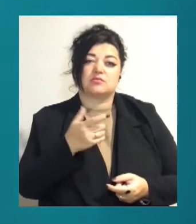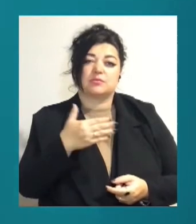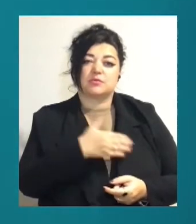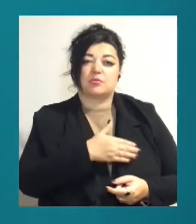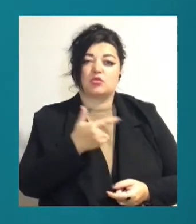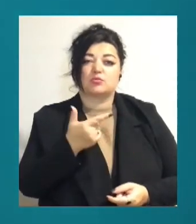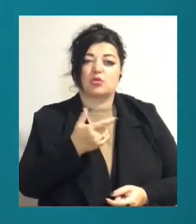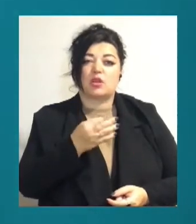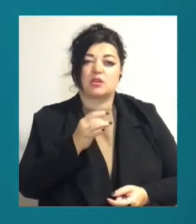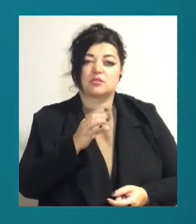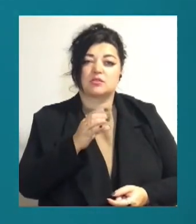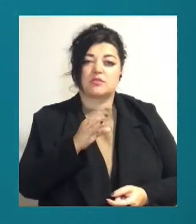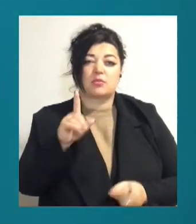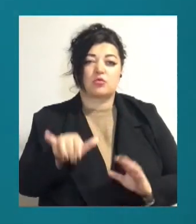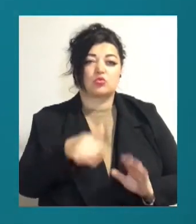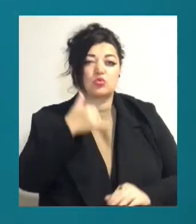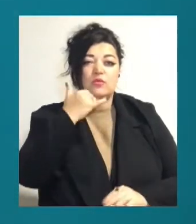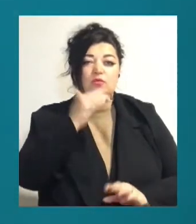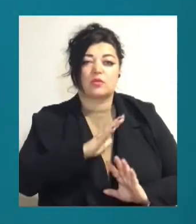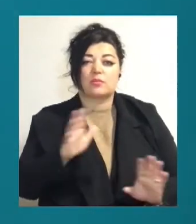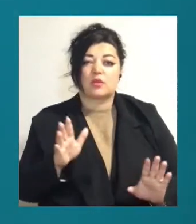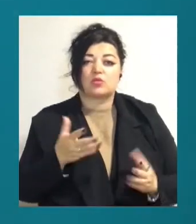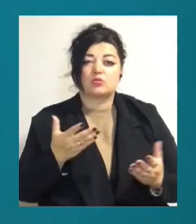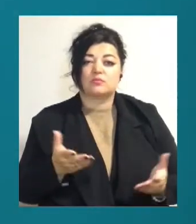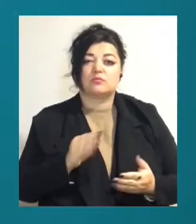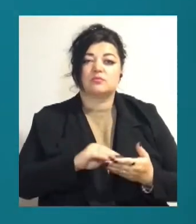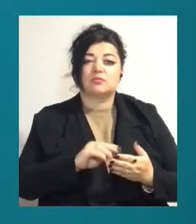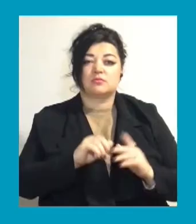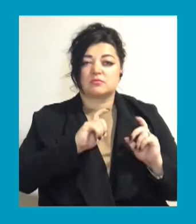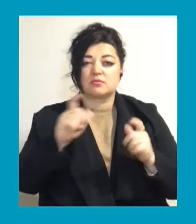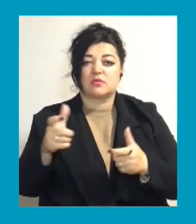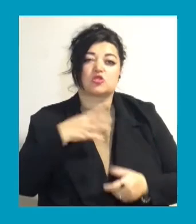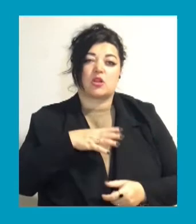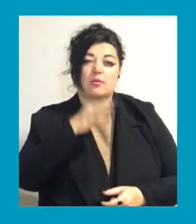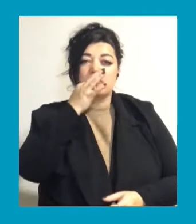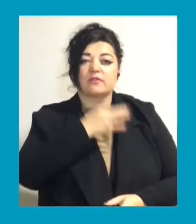слухавку не беруть. Тому ми написали офіційний запит до відомства. Чекаємо на відповідь.